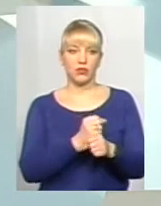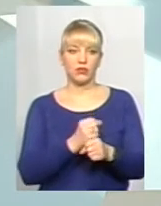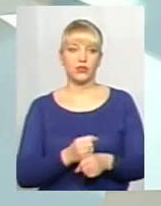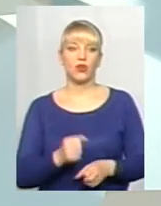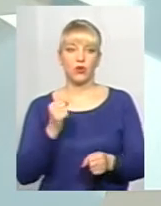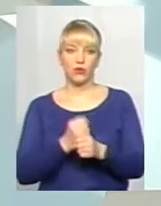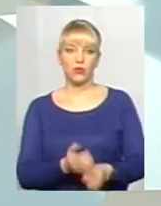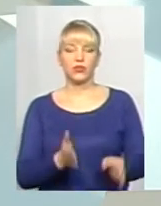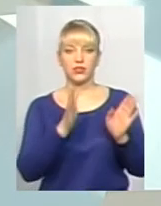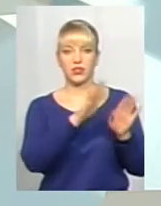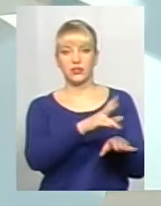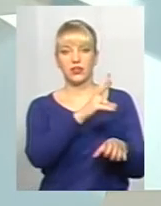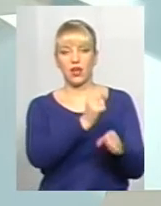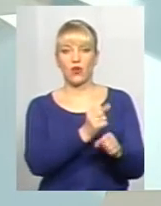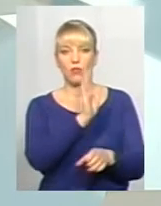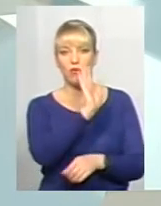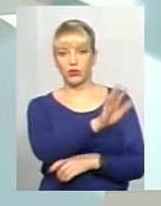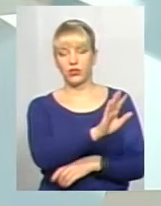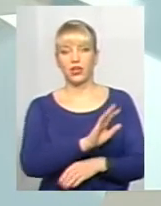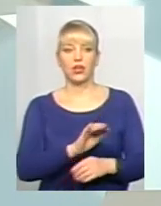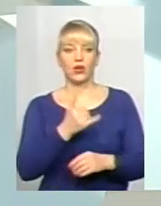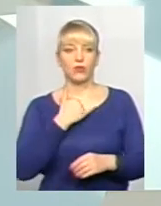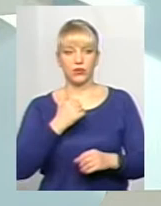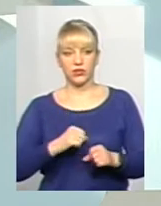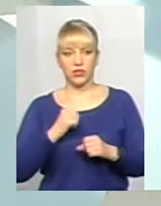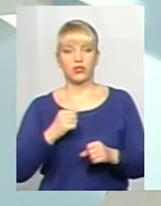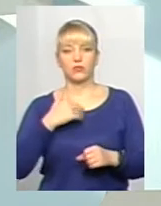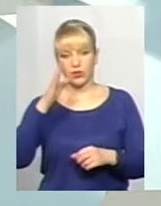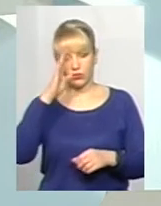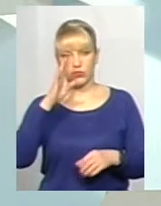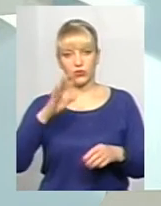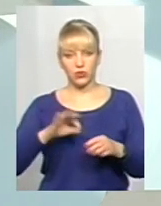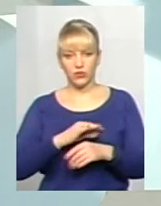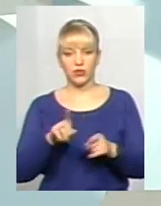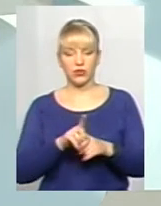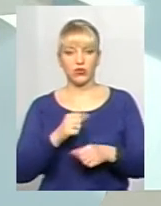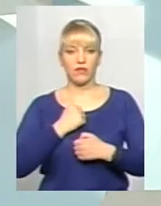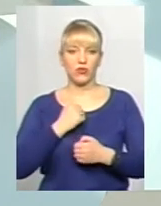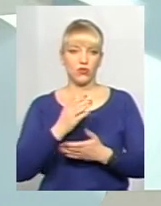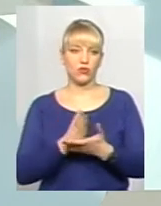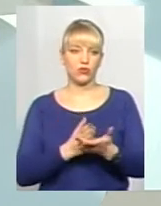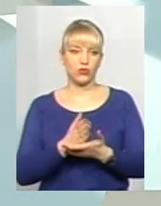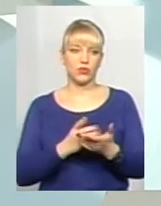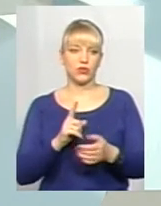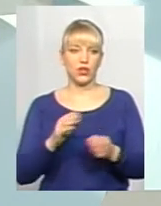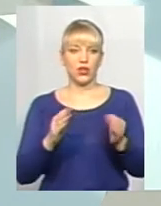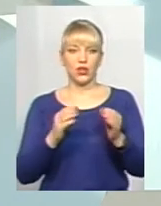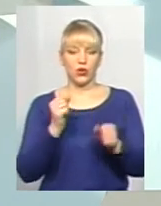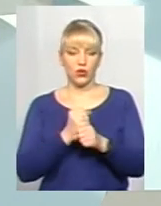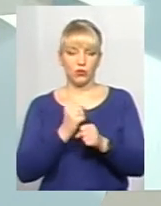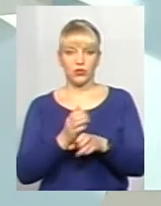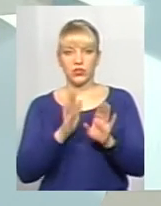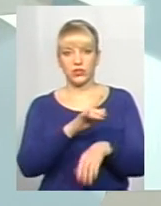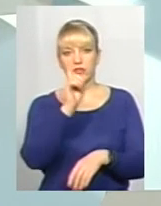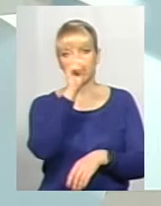роботі. Стараюсь завжди. В мене чоловік теж військовослужбовець. І робота залишається на